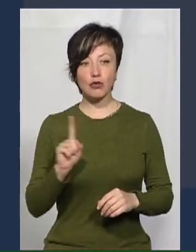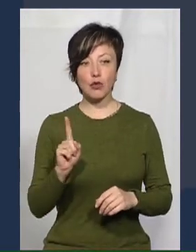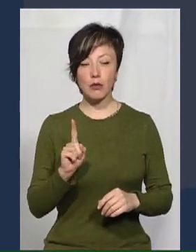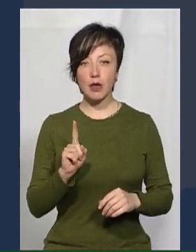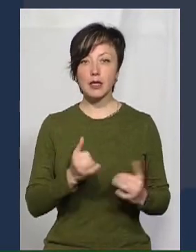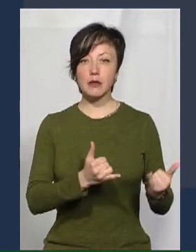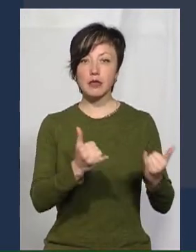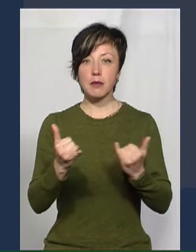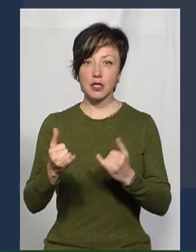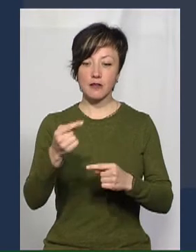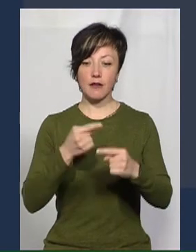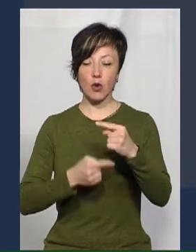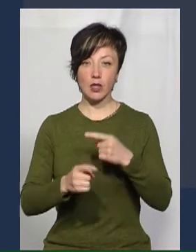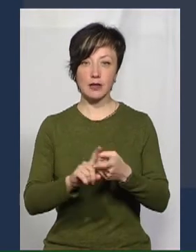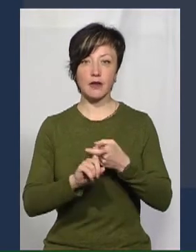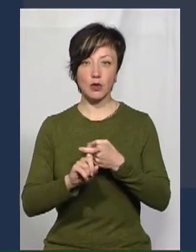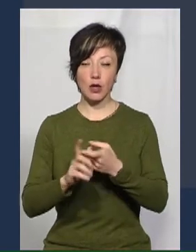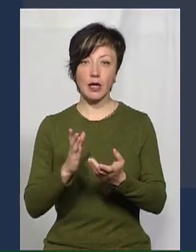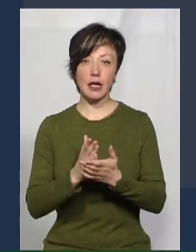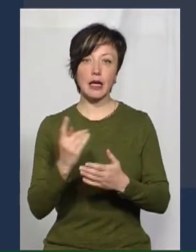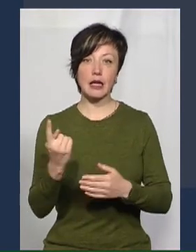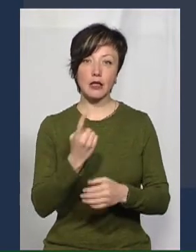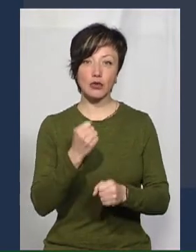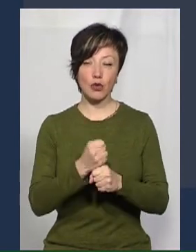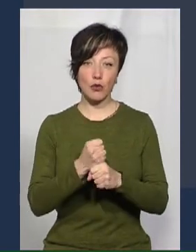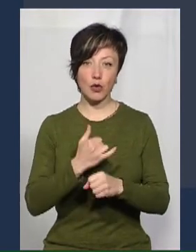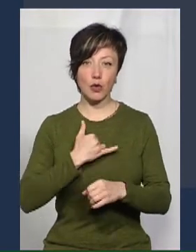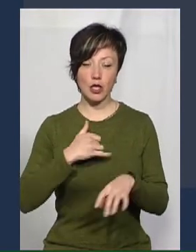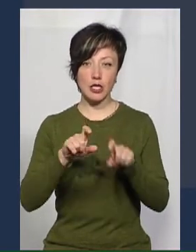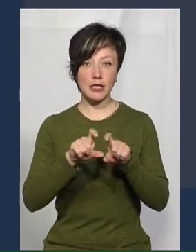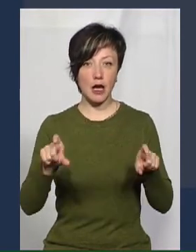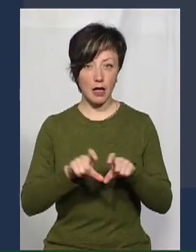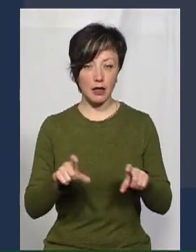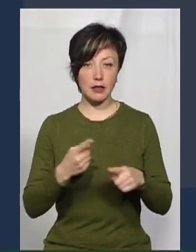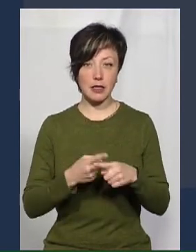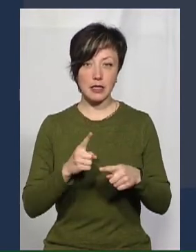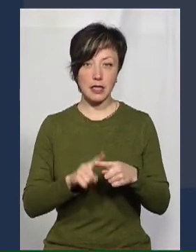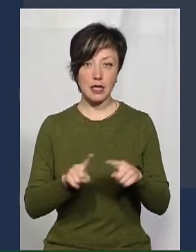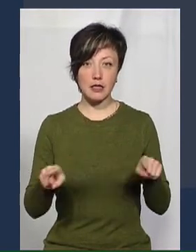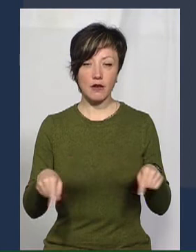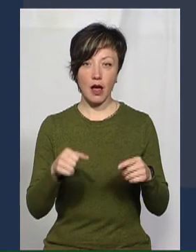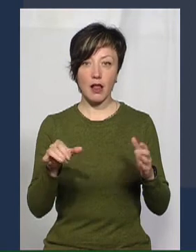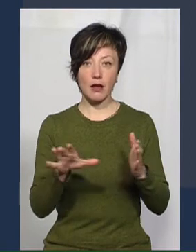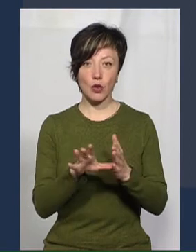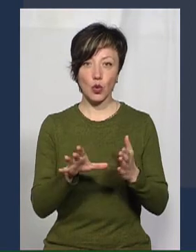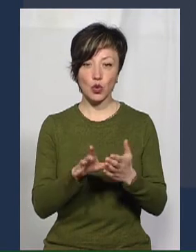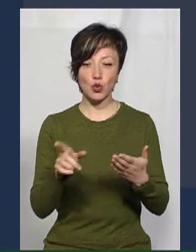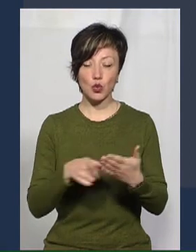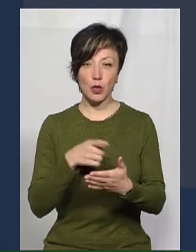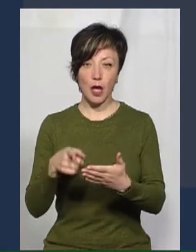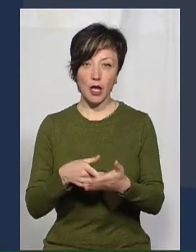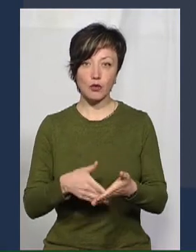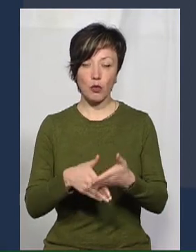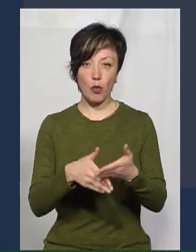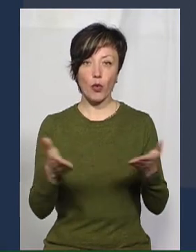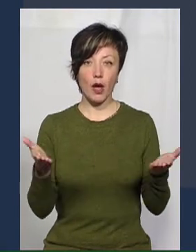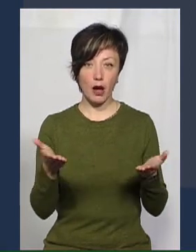того, щоб забезпечити зворотній зв'язок, єдине, що робиться в наших закладах, це створюються електронні журнали, за